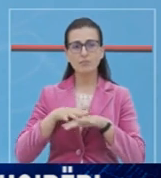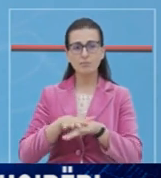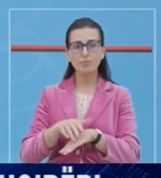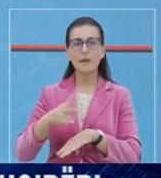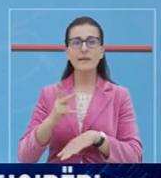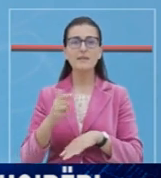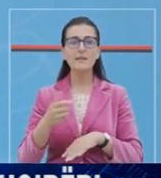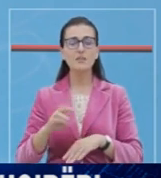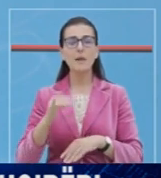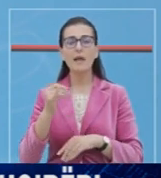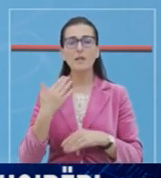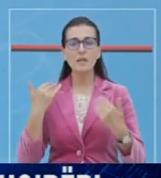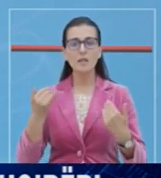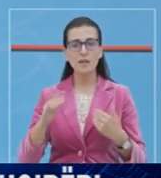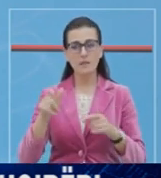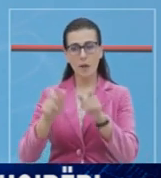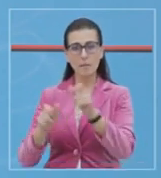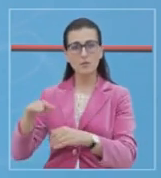për jetën dhe shëndetimet të tjerve.